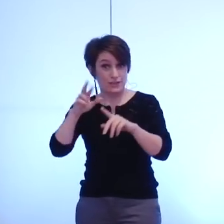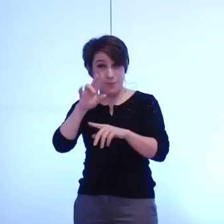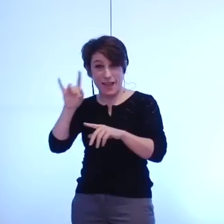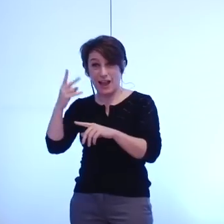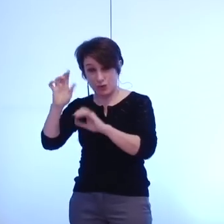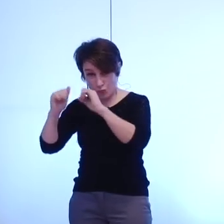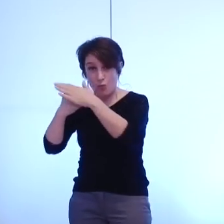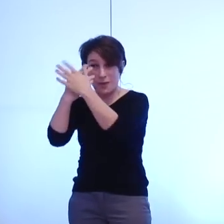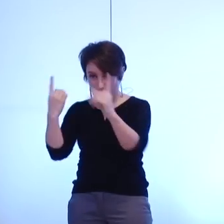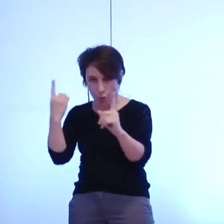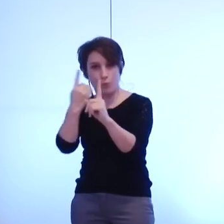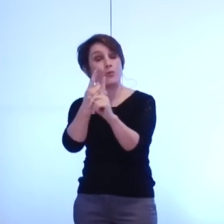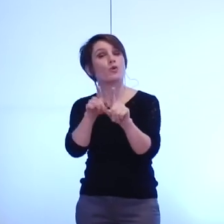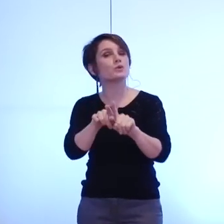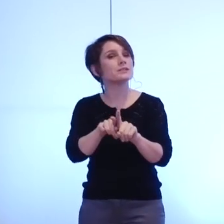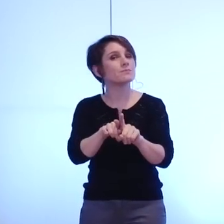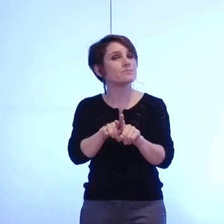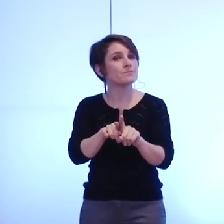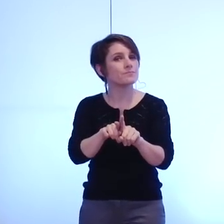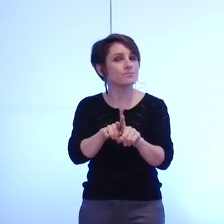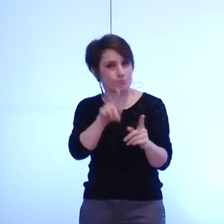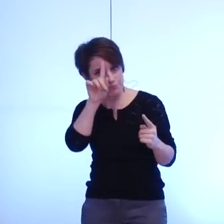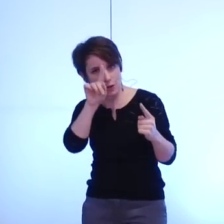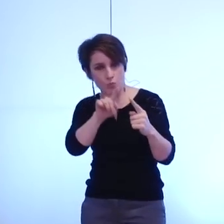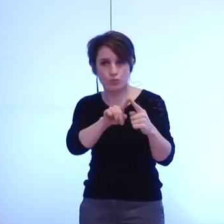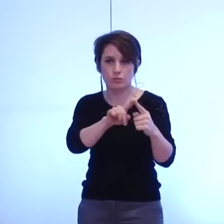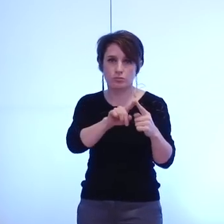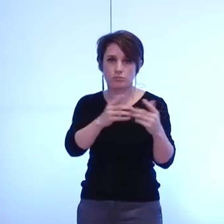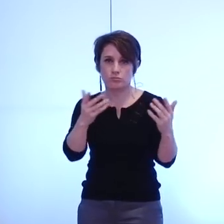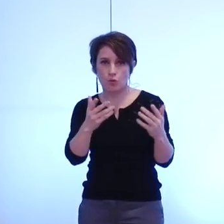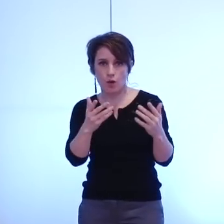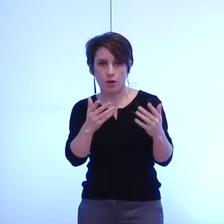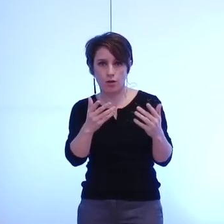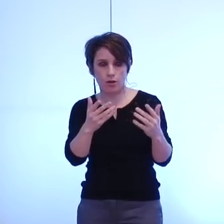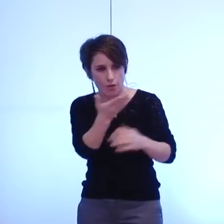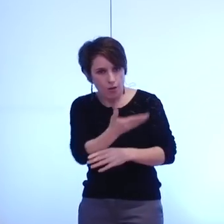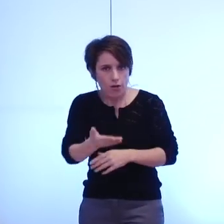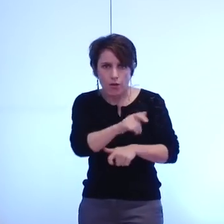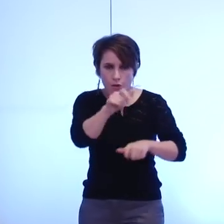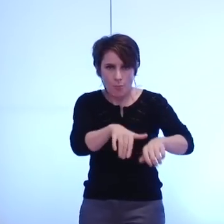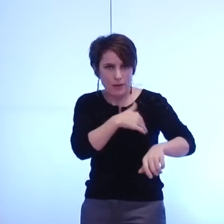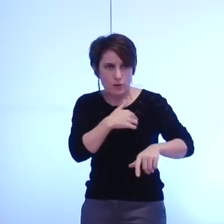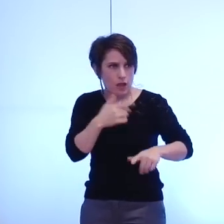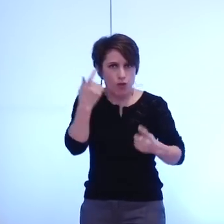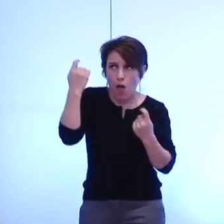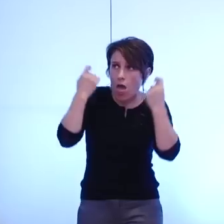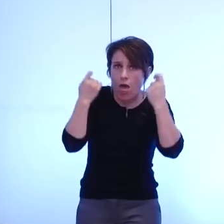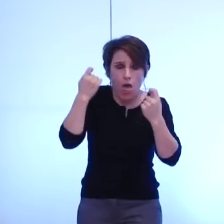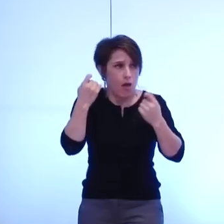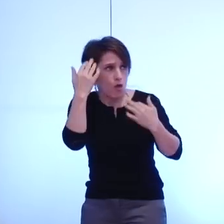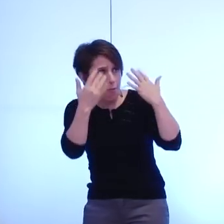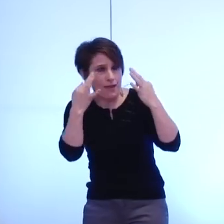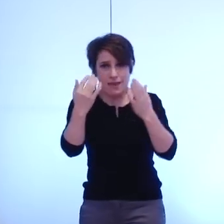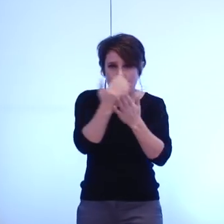ressources humaines de la métro permettant ainsi de lever un certain nombre d'inquiétudes concernant notamment la question de leur